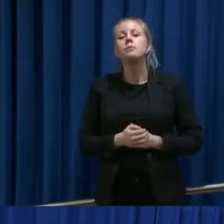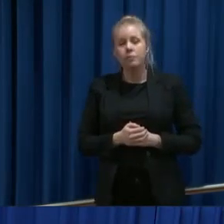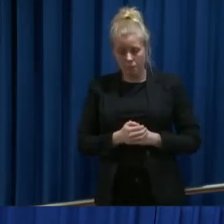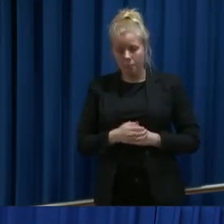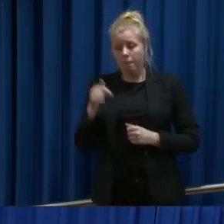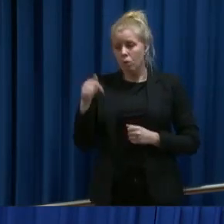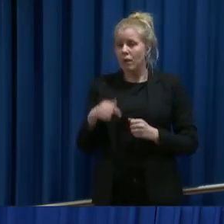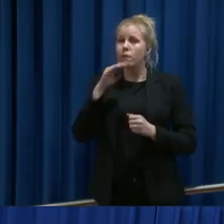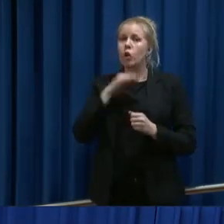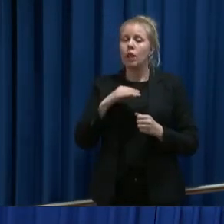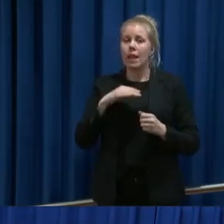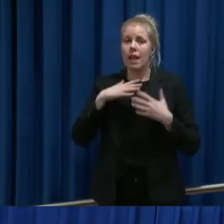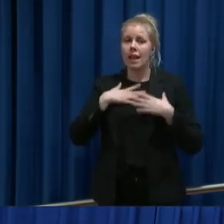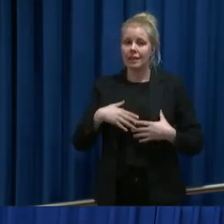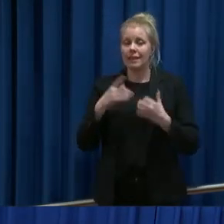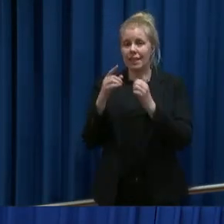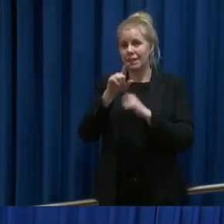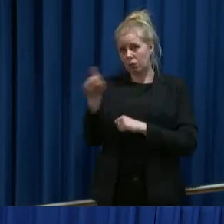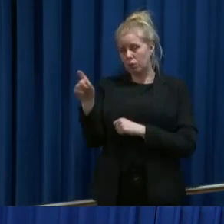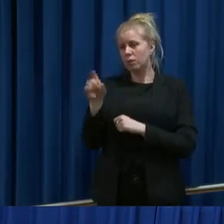Folkehelsinstituttet. Ja, takk.